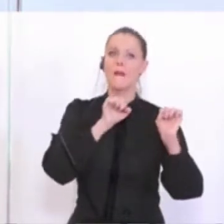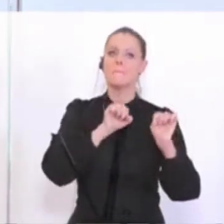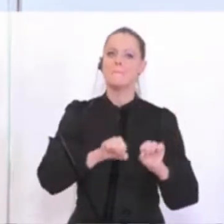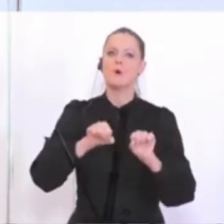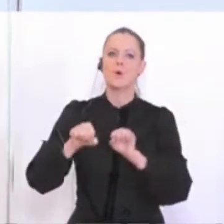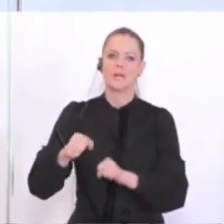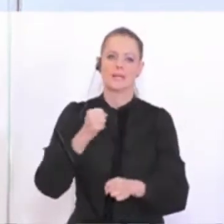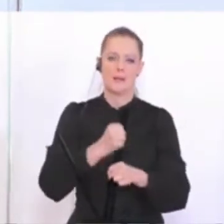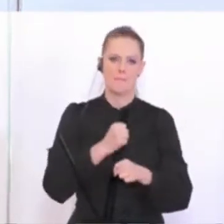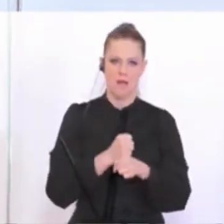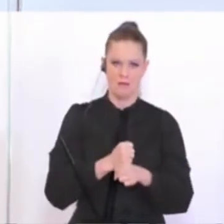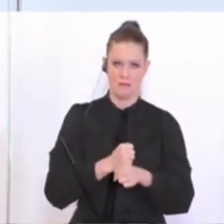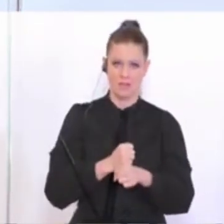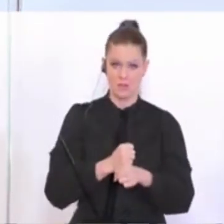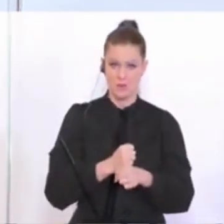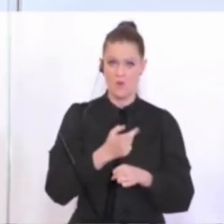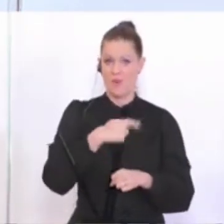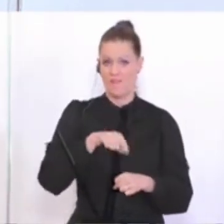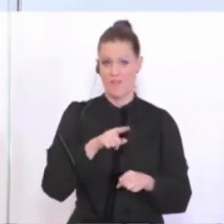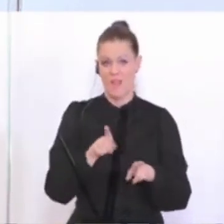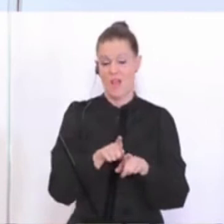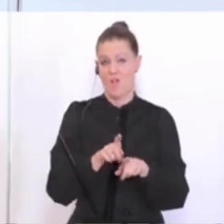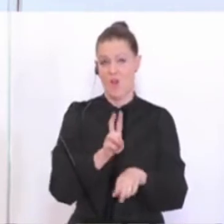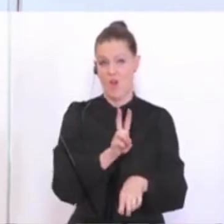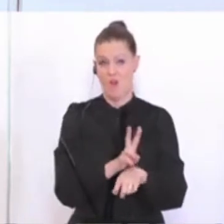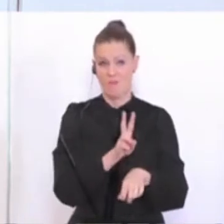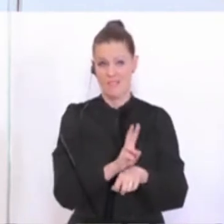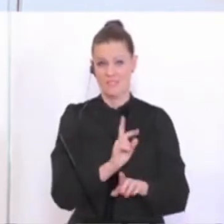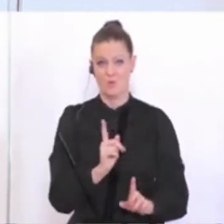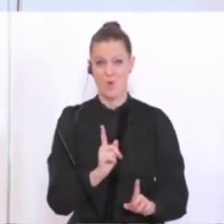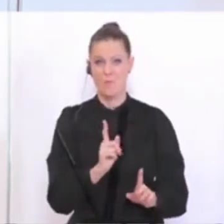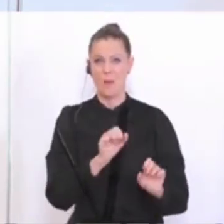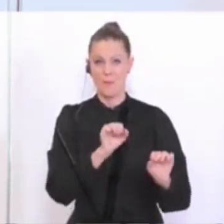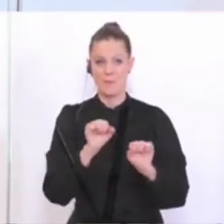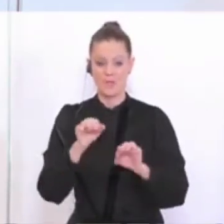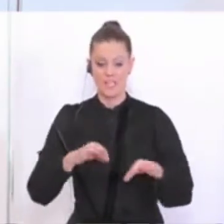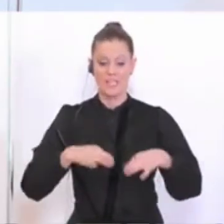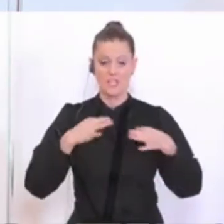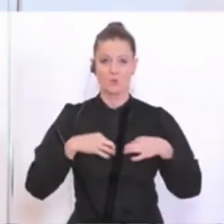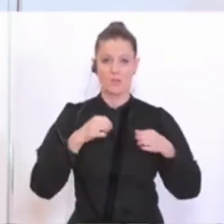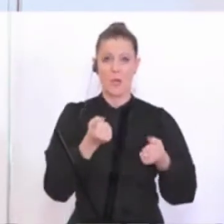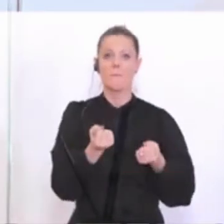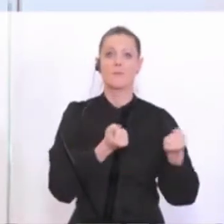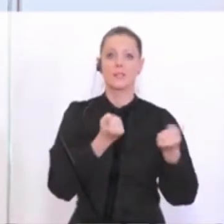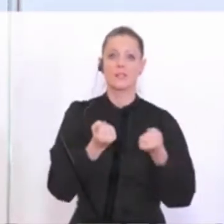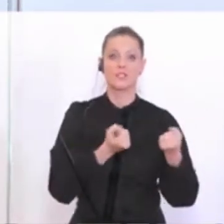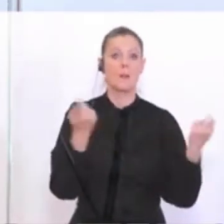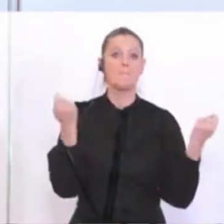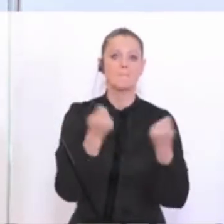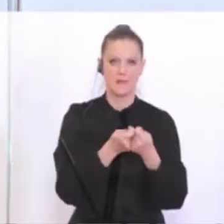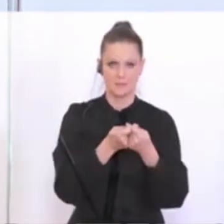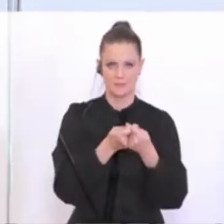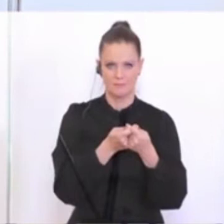wollen, danach trachten, zu schauen, salopp ausgedrückt, ob sich das dann in dem Fall gesundheitspolitisch ausgeht, was hier